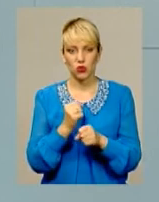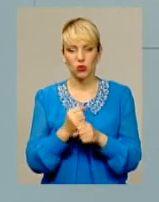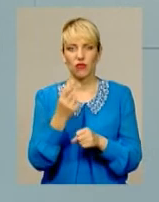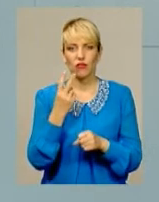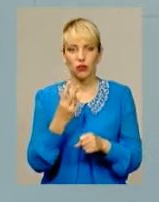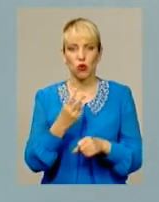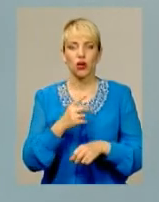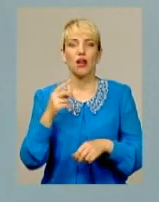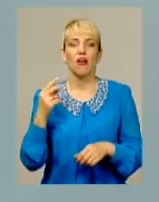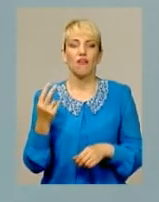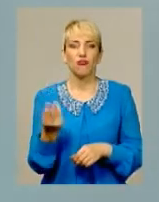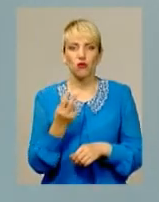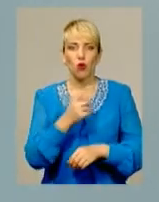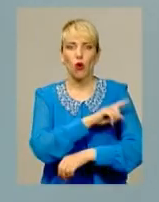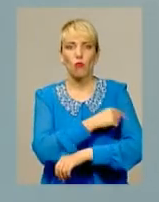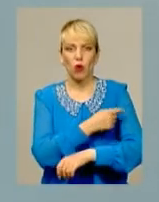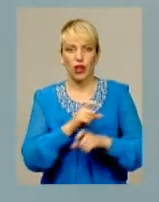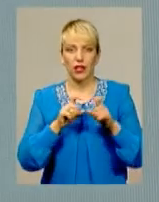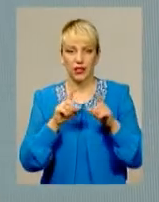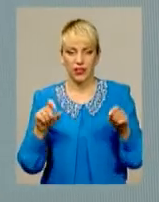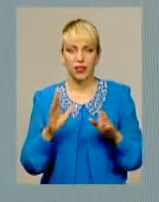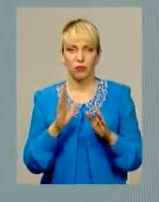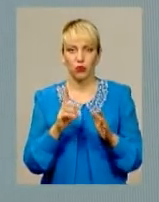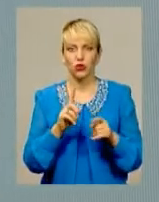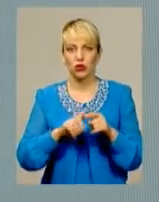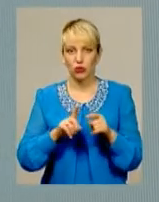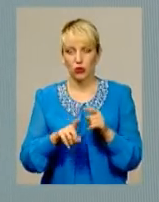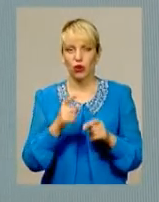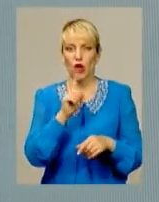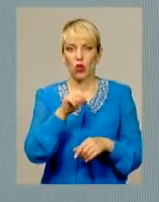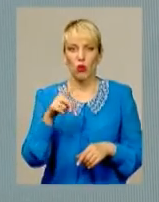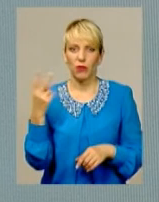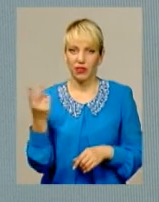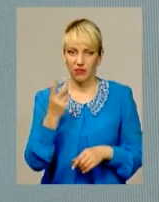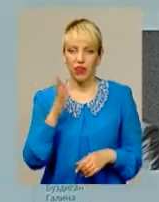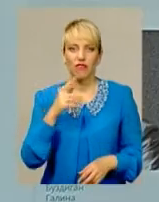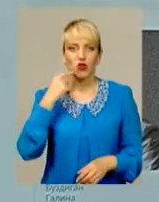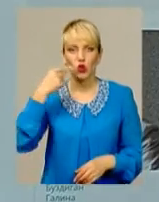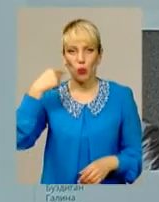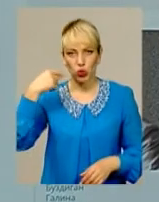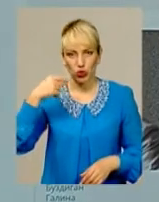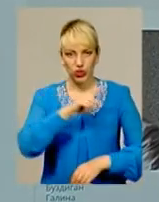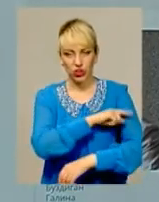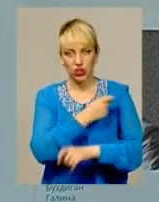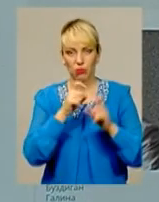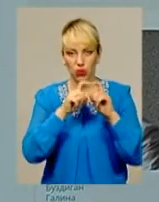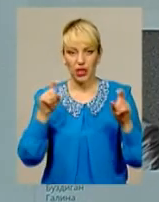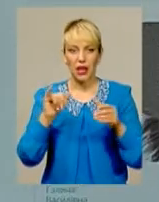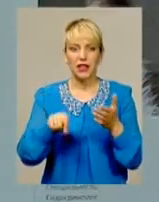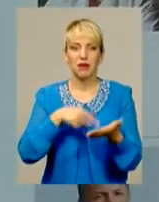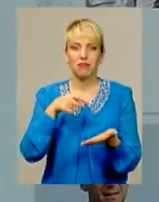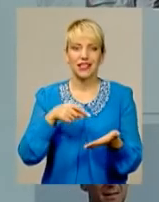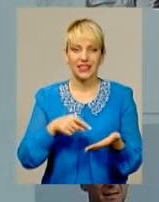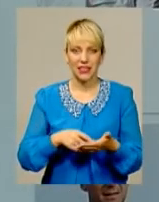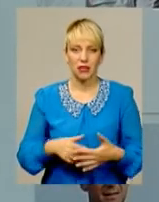Найближчим часом її впровадять у поліклініці номер 2, об'єднаній міській стоматологічній клініці та в міському перинатальному центрі.